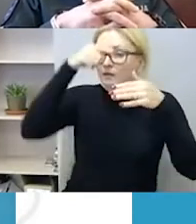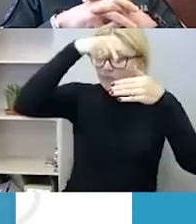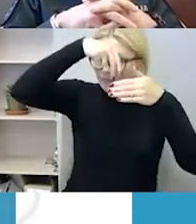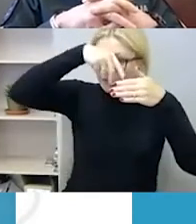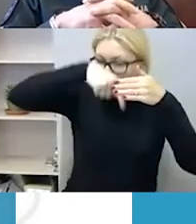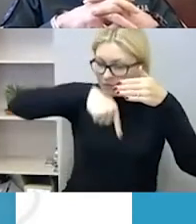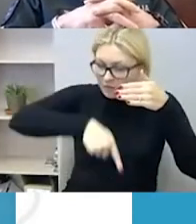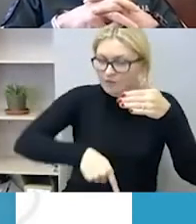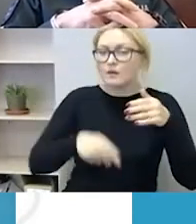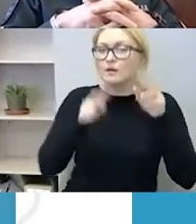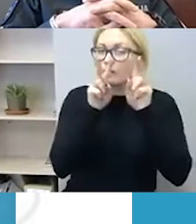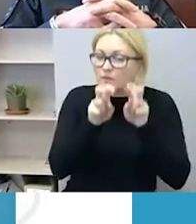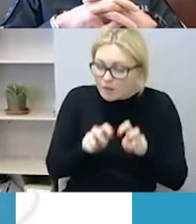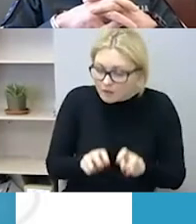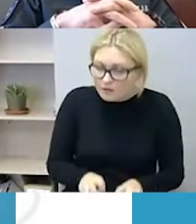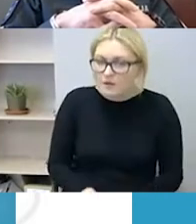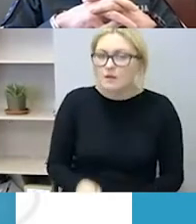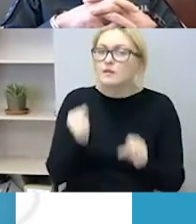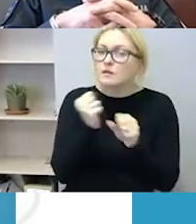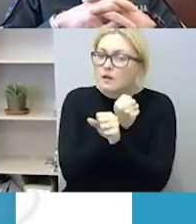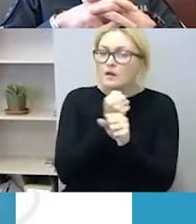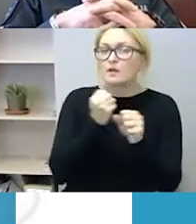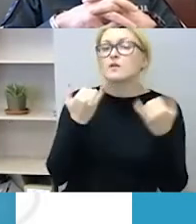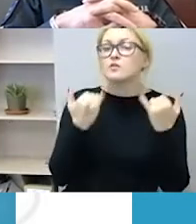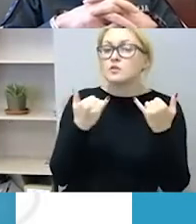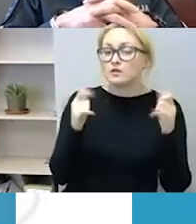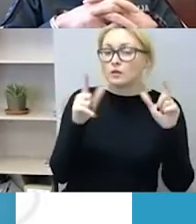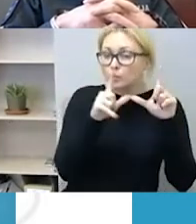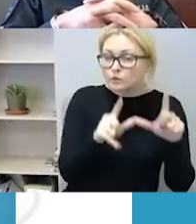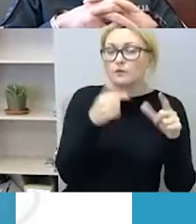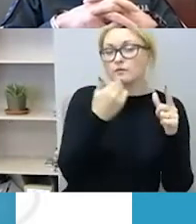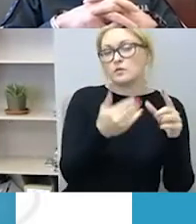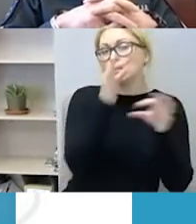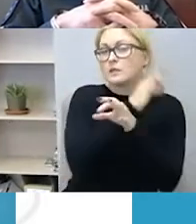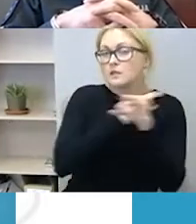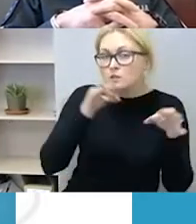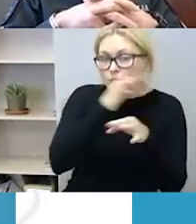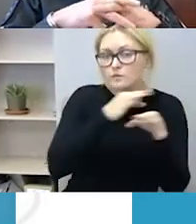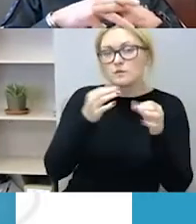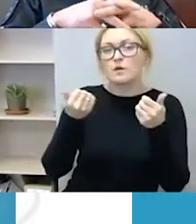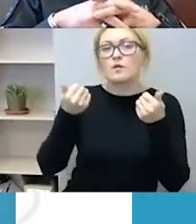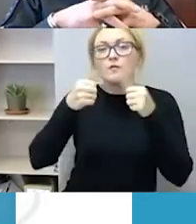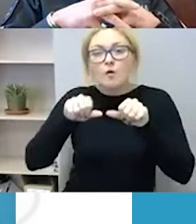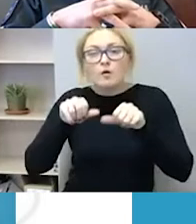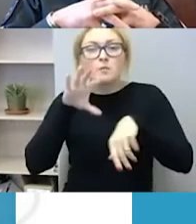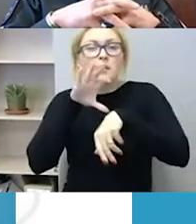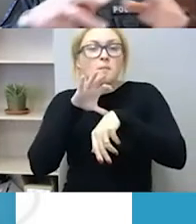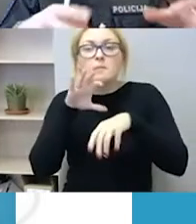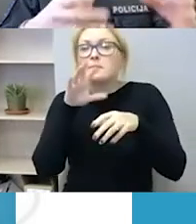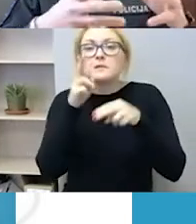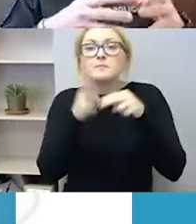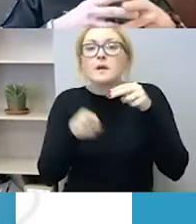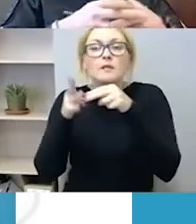uždavinys ir šios diskusijos metu, šio forumo metu, būt surasti tų būdų, kaipgi vis dėlto tą